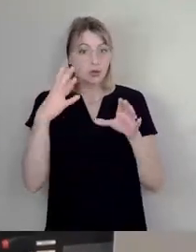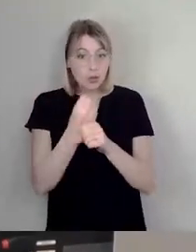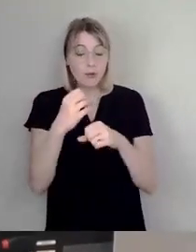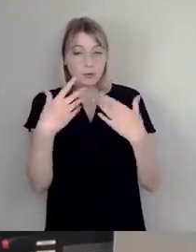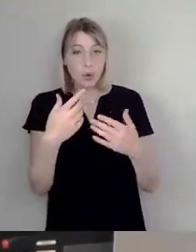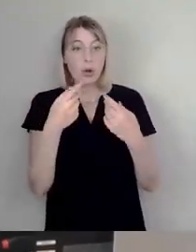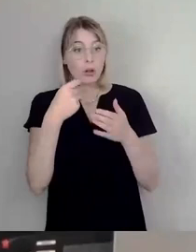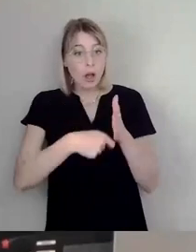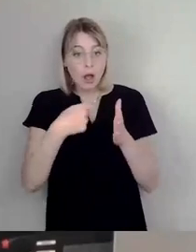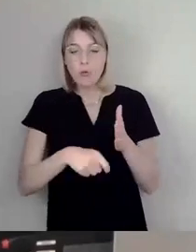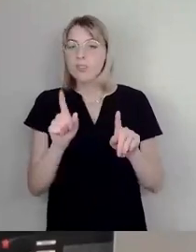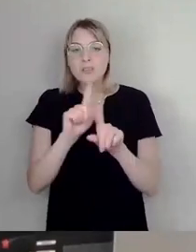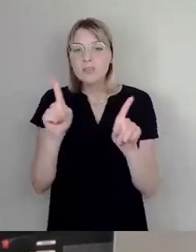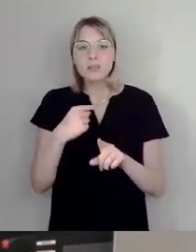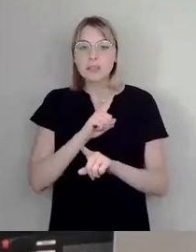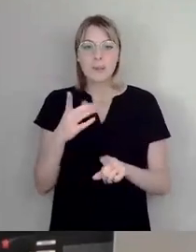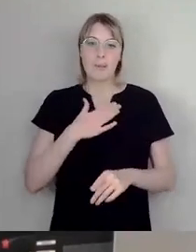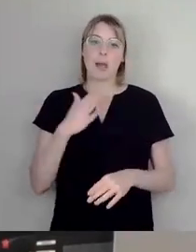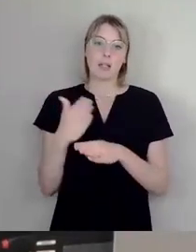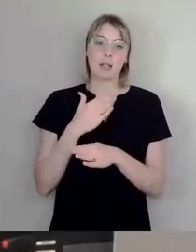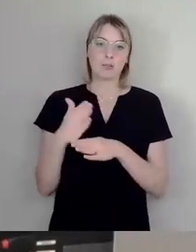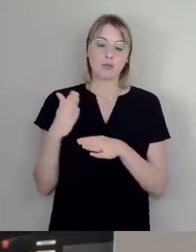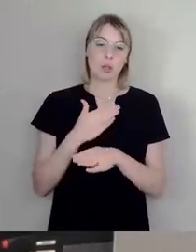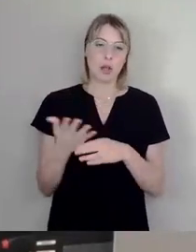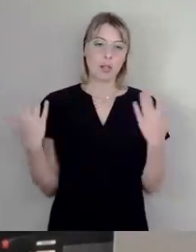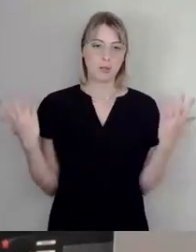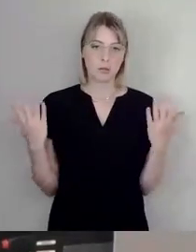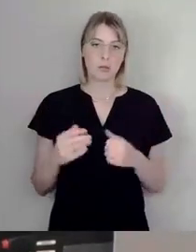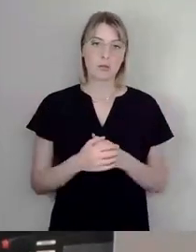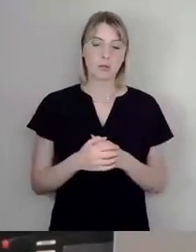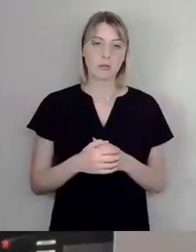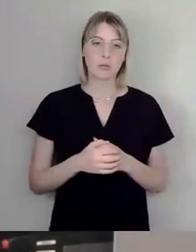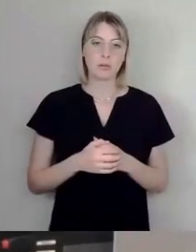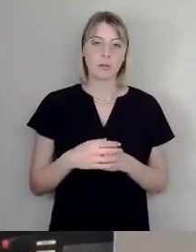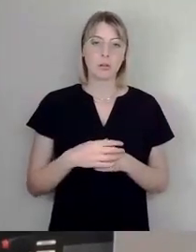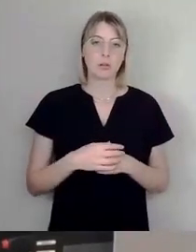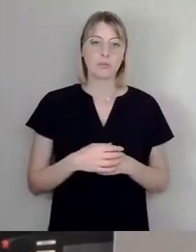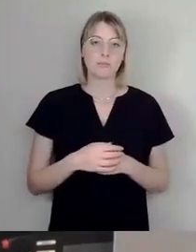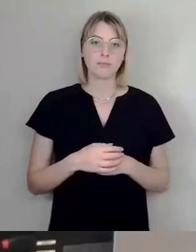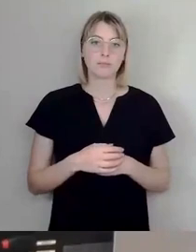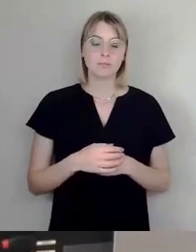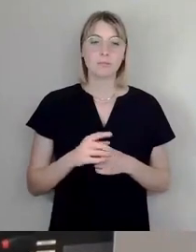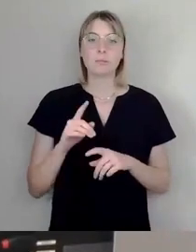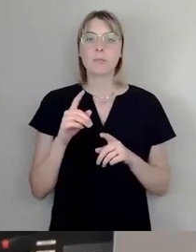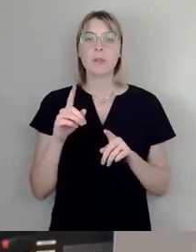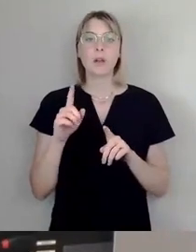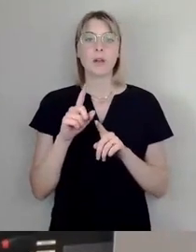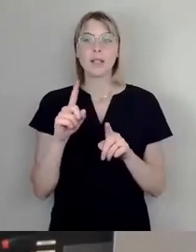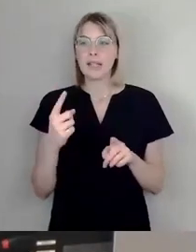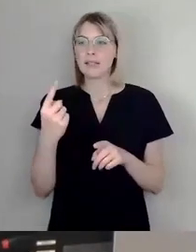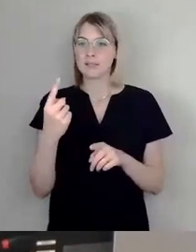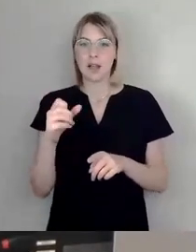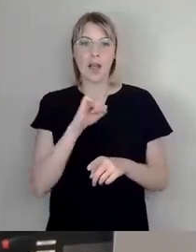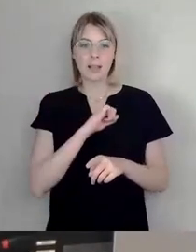mit Syndikaten beschäftigt hätten, dann wissen Sie auch, wie die finanziert sind. Das sind nicht unbedingt im Grunde genommen Eigentümer, die alles,